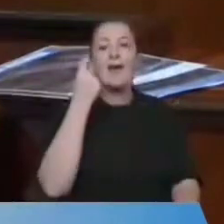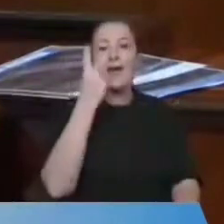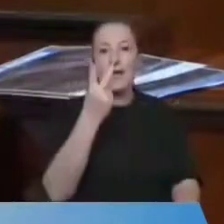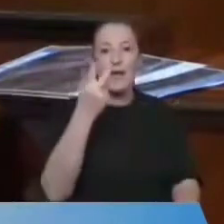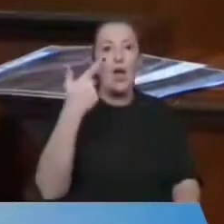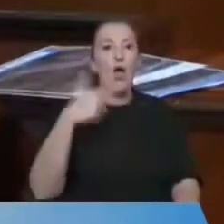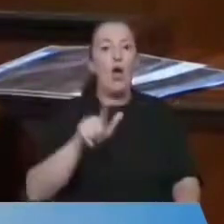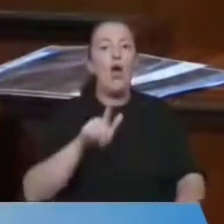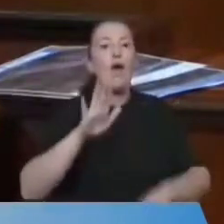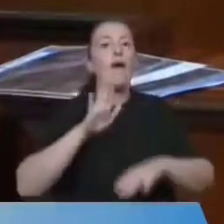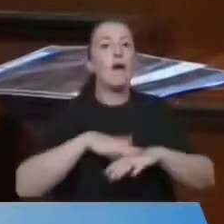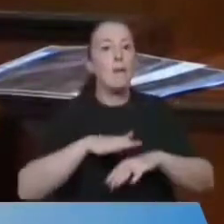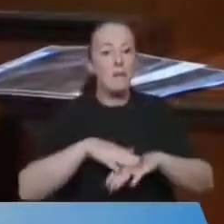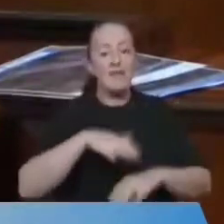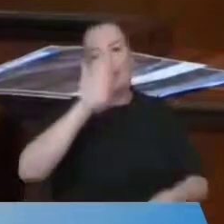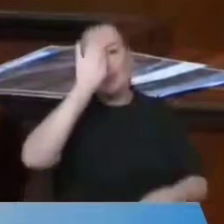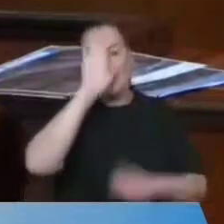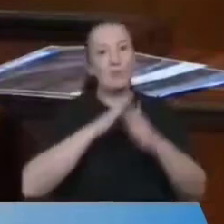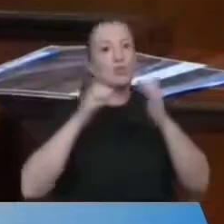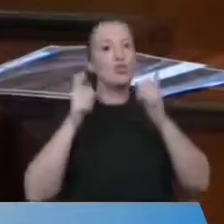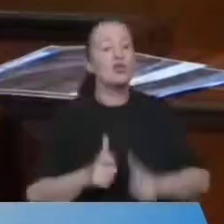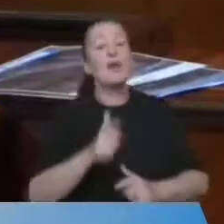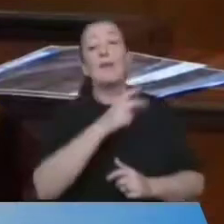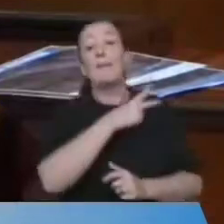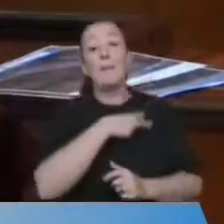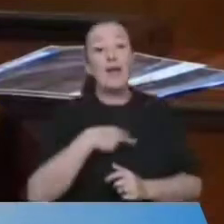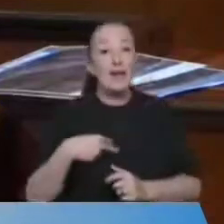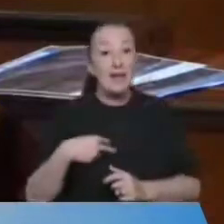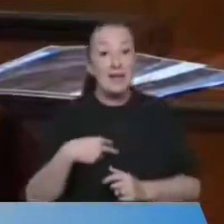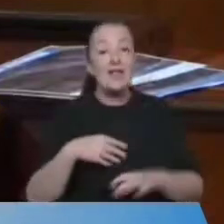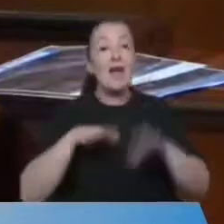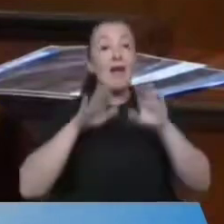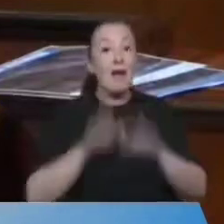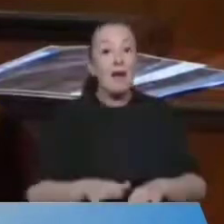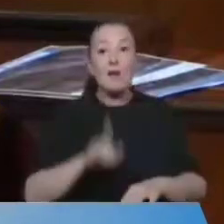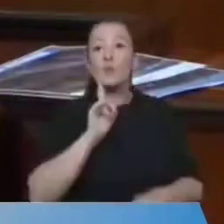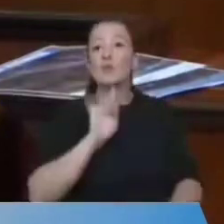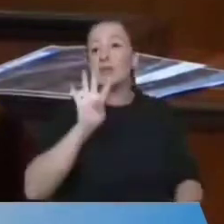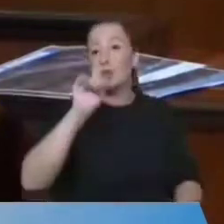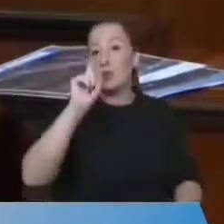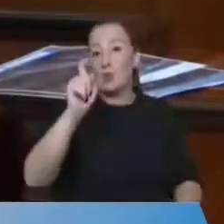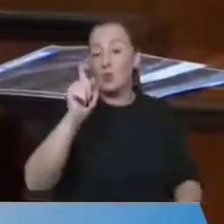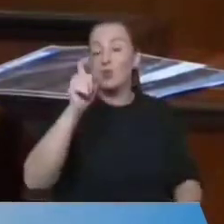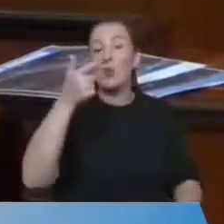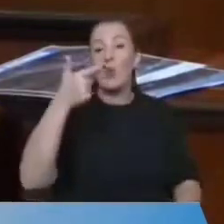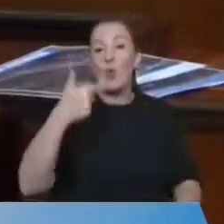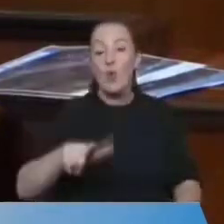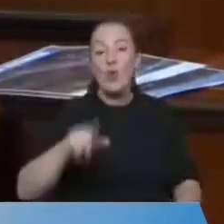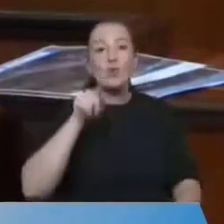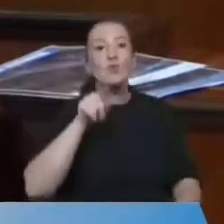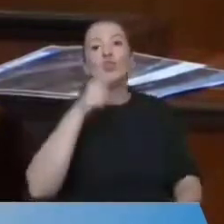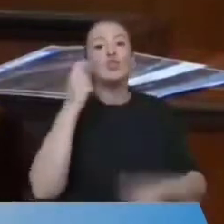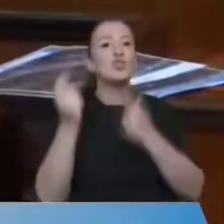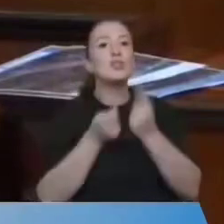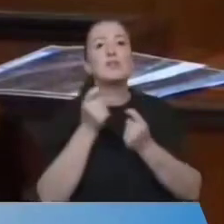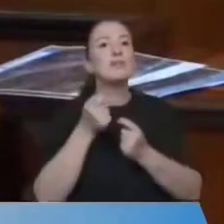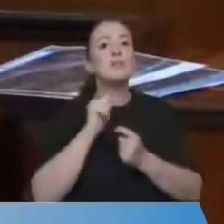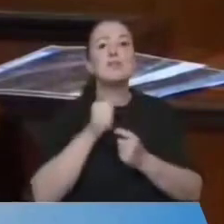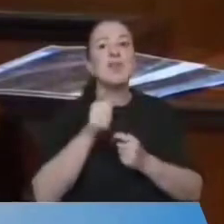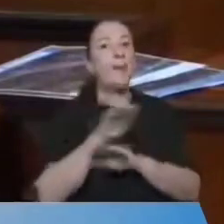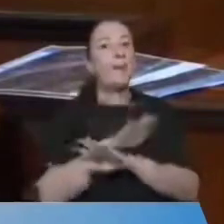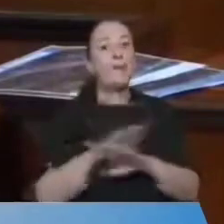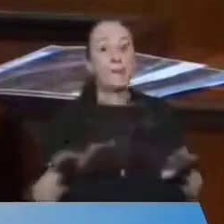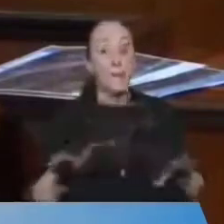köy yapabilen İstanbul Büyükşehir Belediyesi, kalan yüzlük kırk dokuz köyde bu çalışmayı ne zaman bitirir?